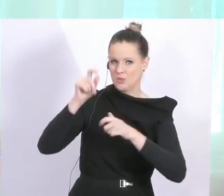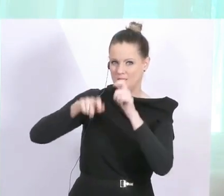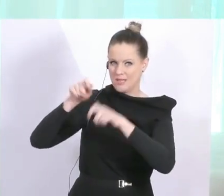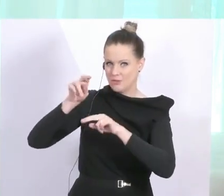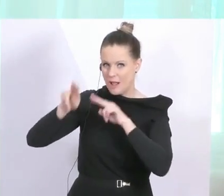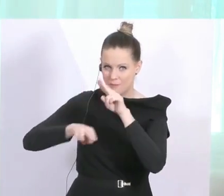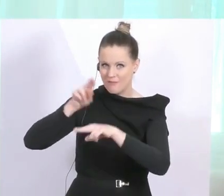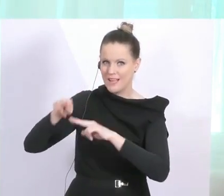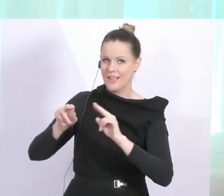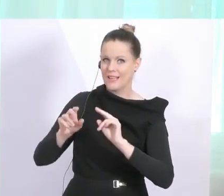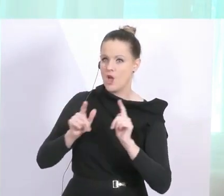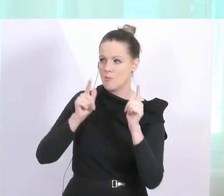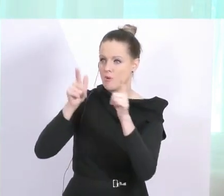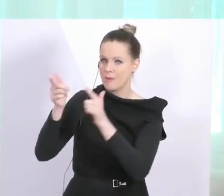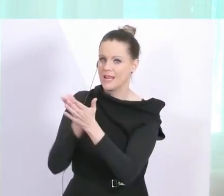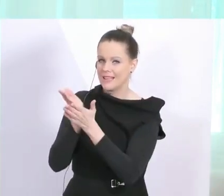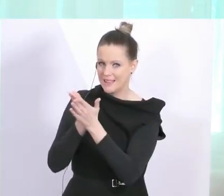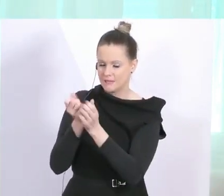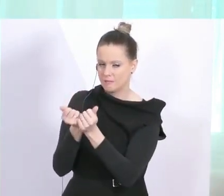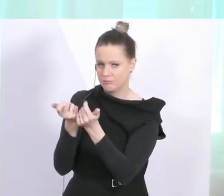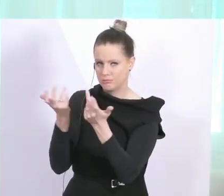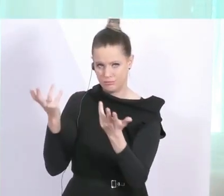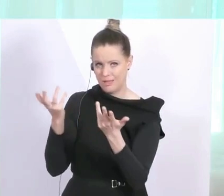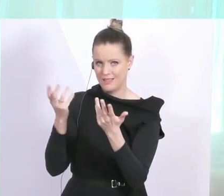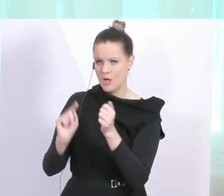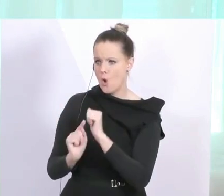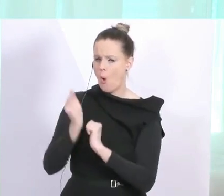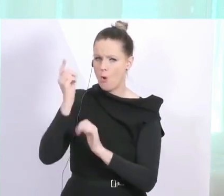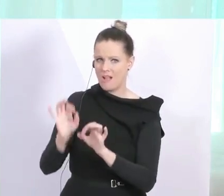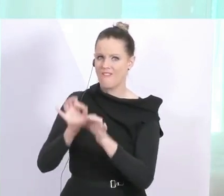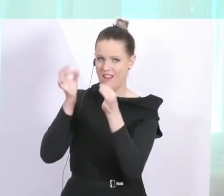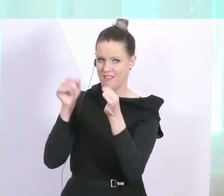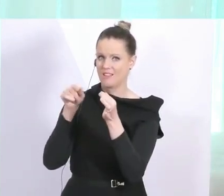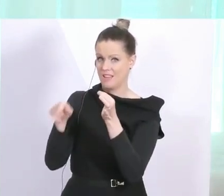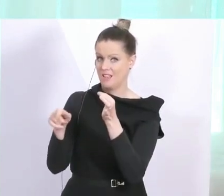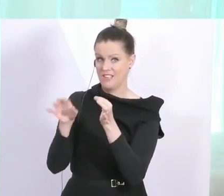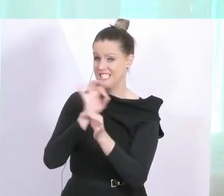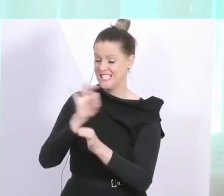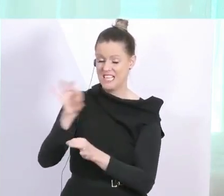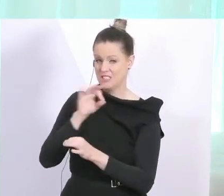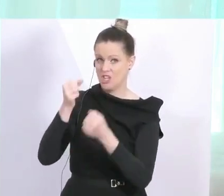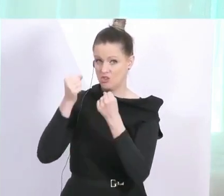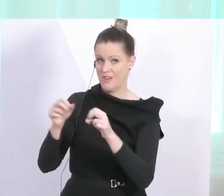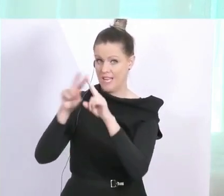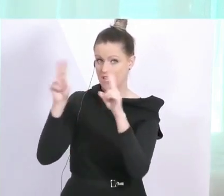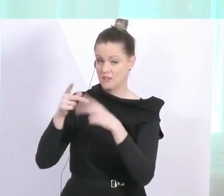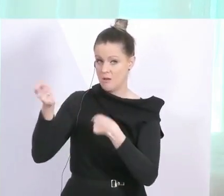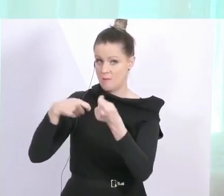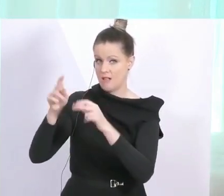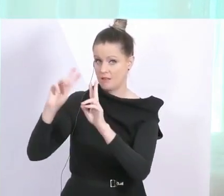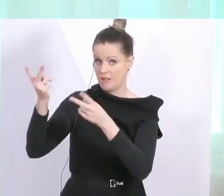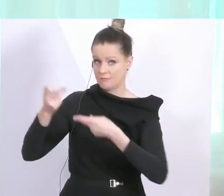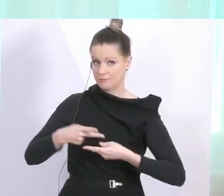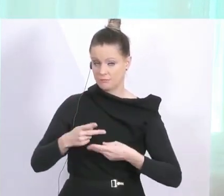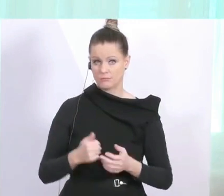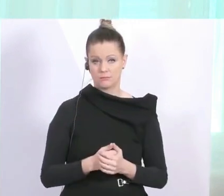Pflege, mobile Dienste und viele andere mehr. Also die hochqualitativ sind, die auch sehr, sehr schwer derzeit am internationalen Markt zu kriegen sind,